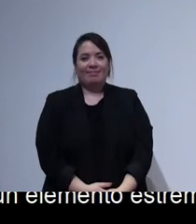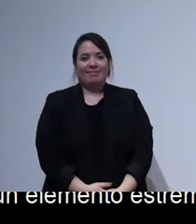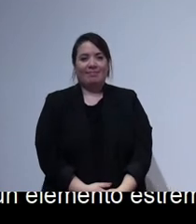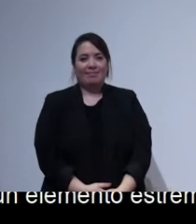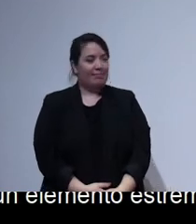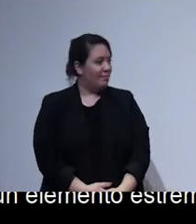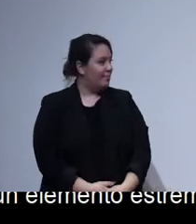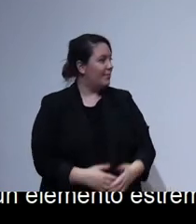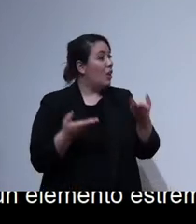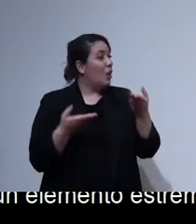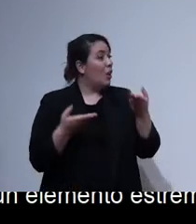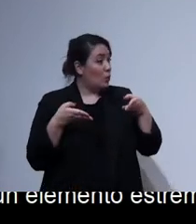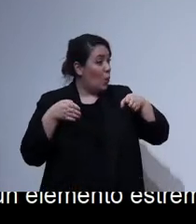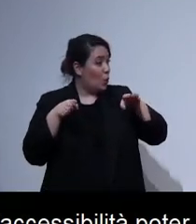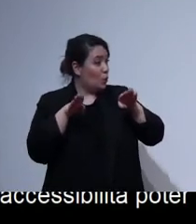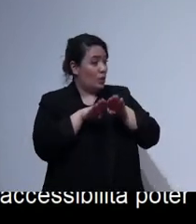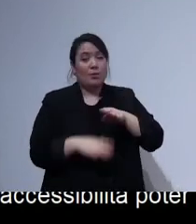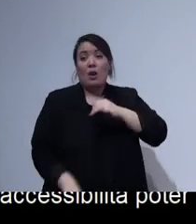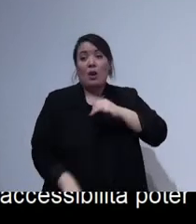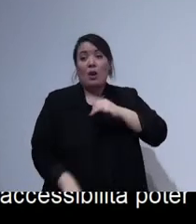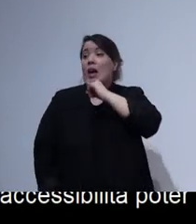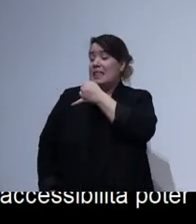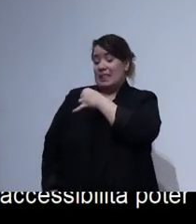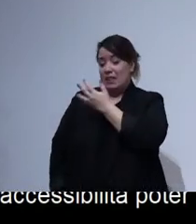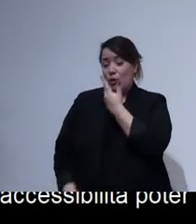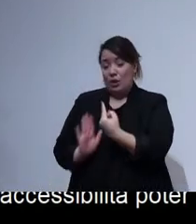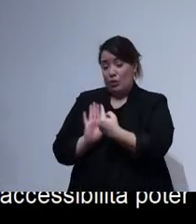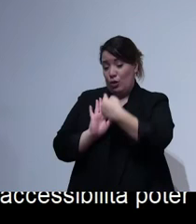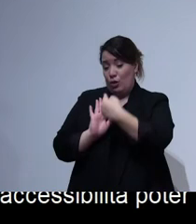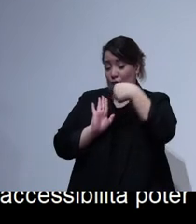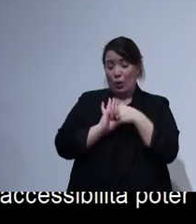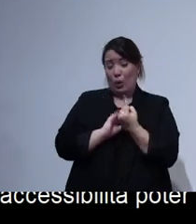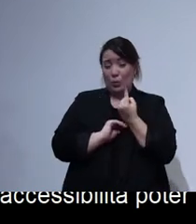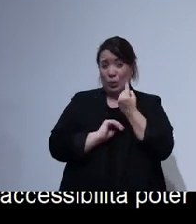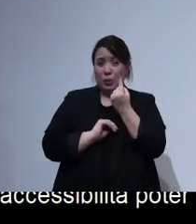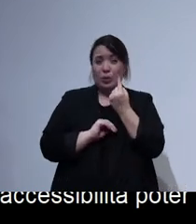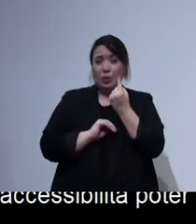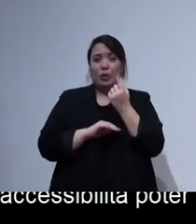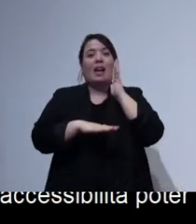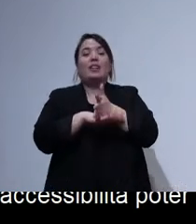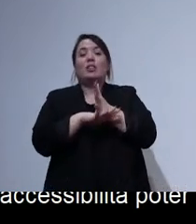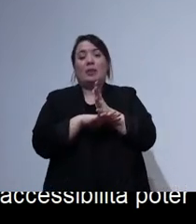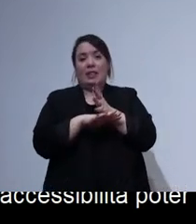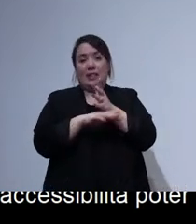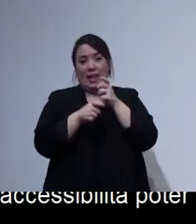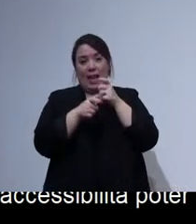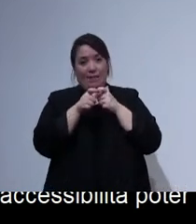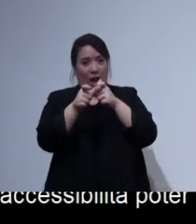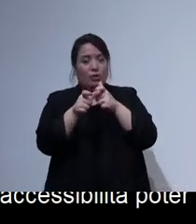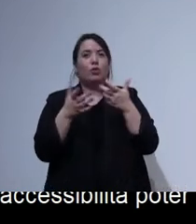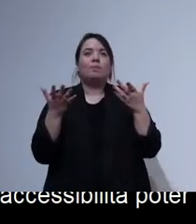concludiamo giusto ritornando alle origini accessibilità in viaggio per noi